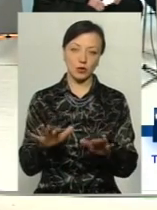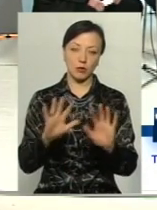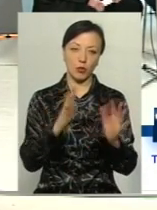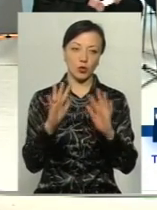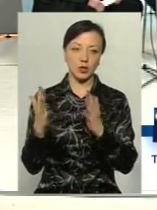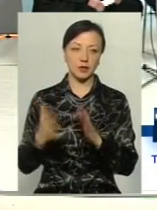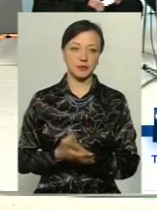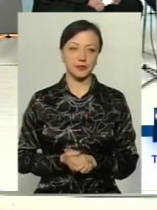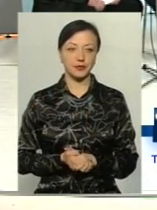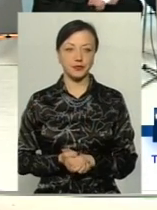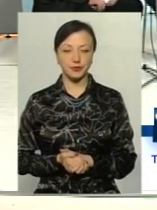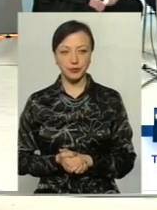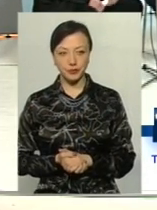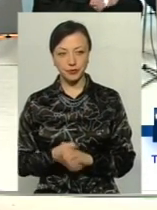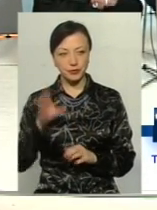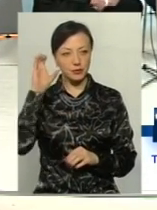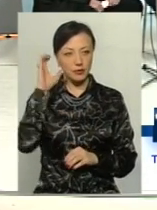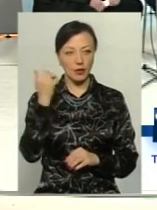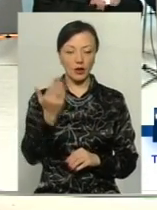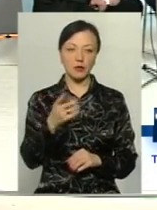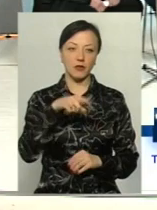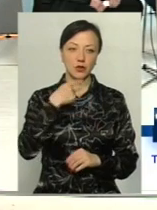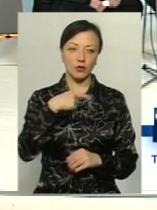61-90-60. Слухаємо вас.